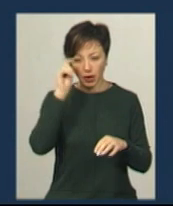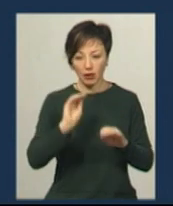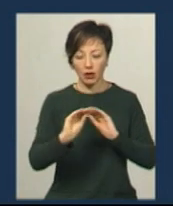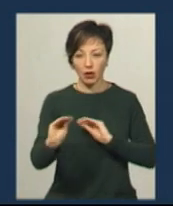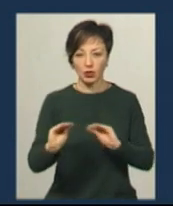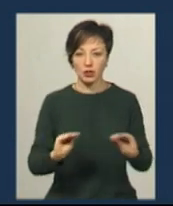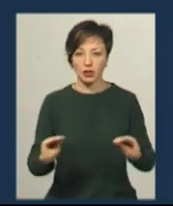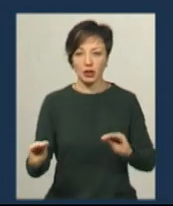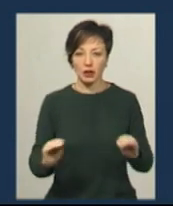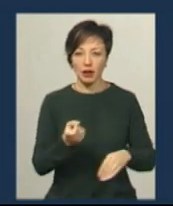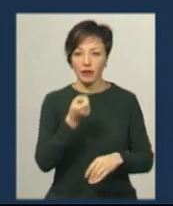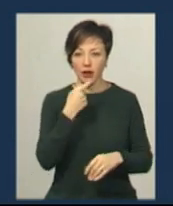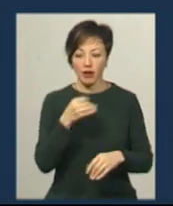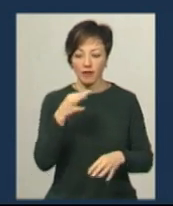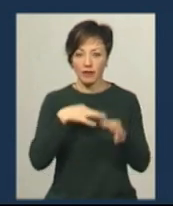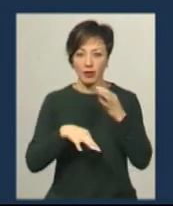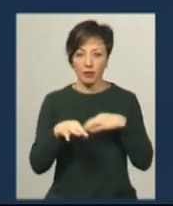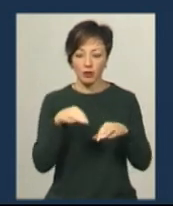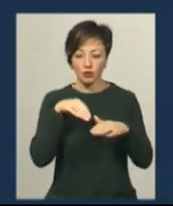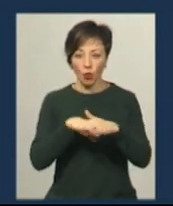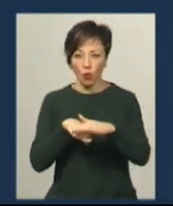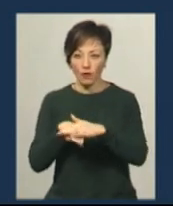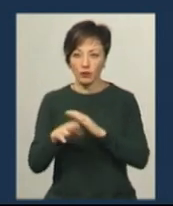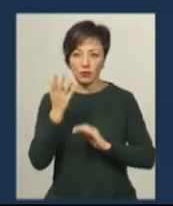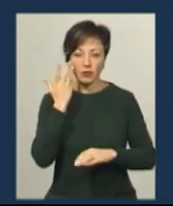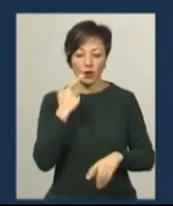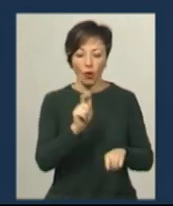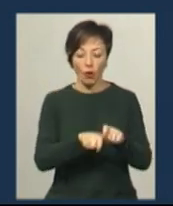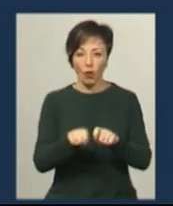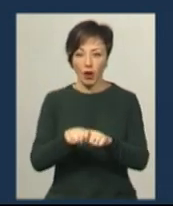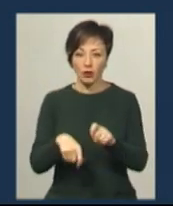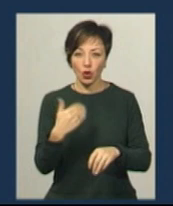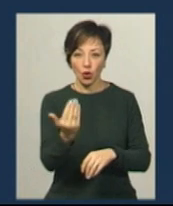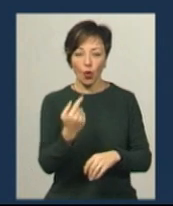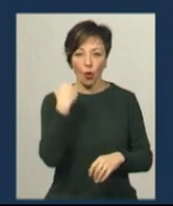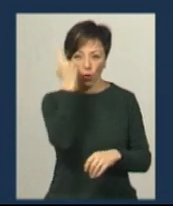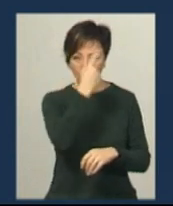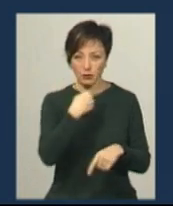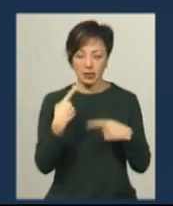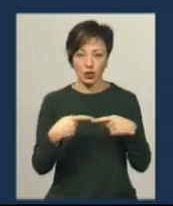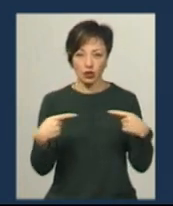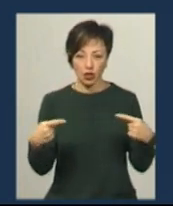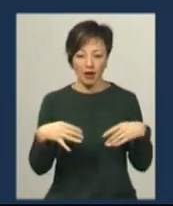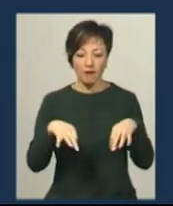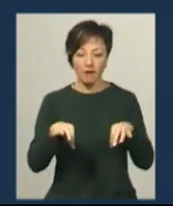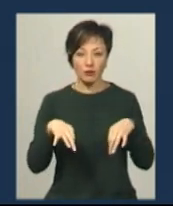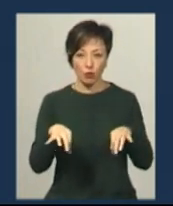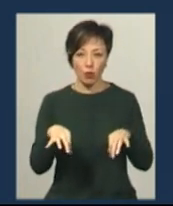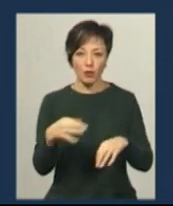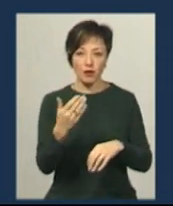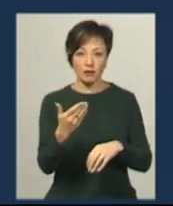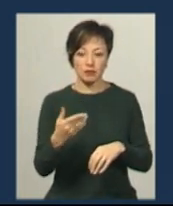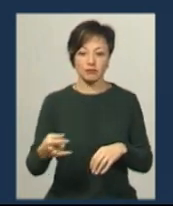амфетамін в схованках. При огляді його особистих речей, а також в автомобілі, на якому він